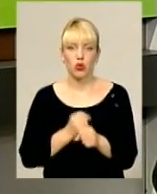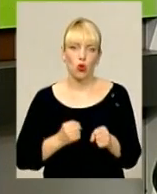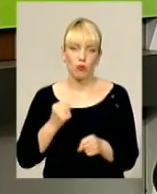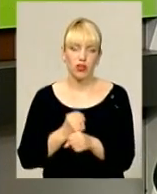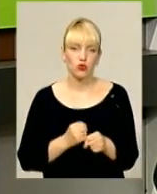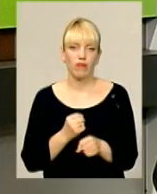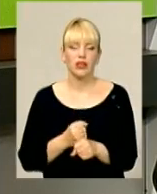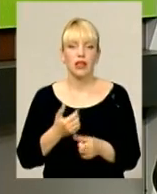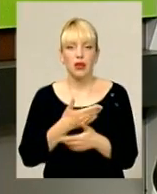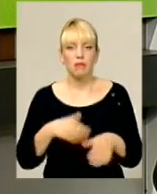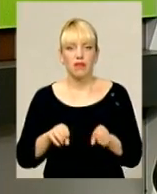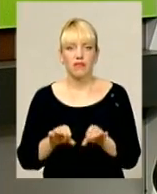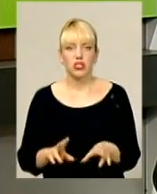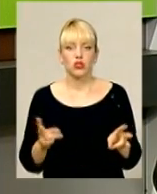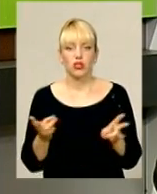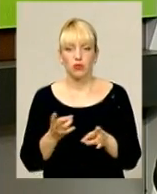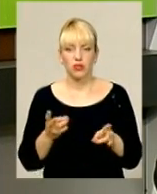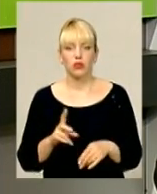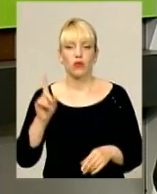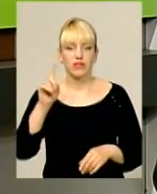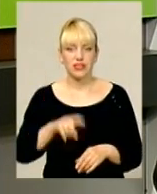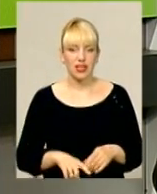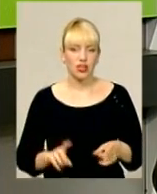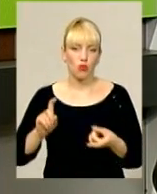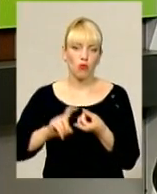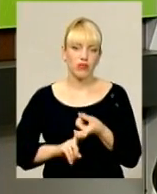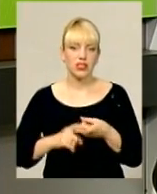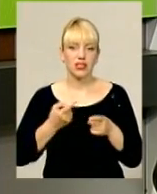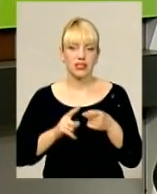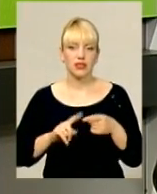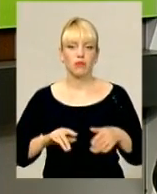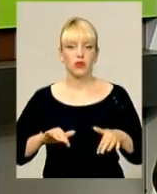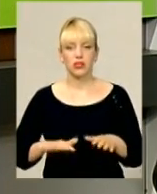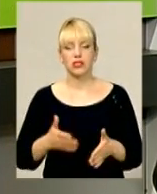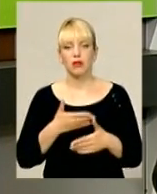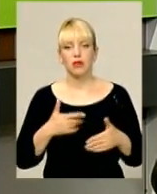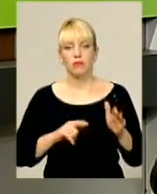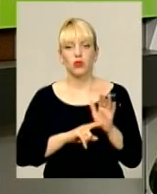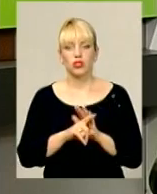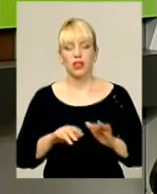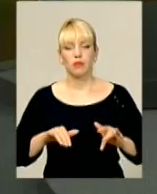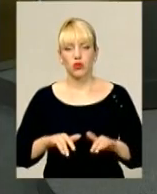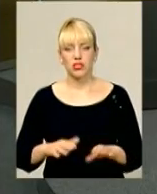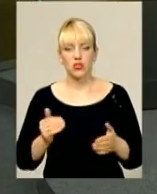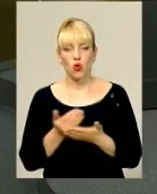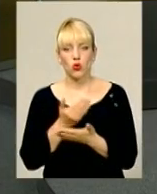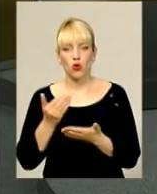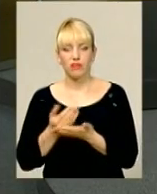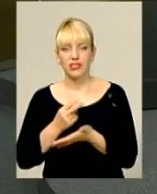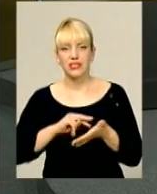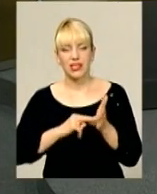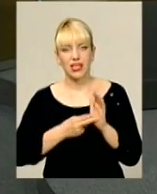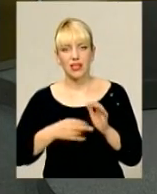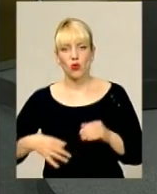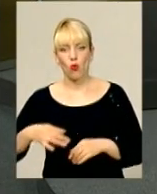Ми вирішили, що необхідно все-таки пов'язати ці процеси і ми почали процес і оновлення стратегії